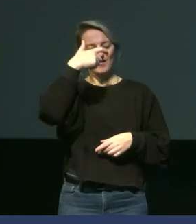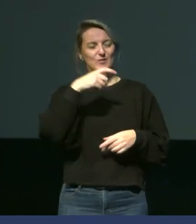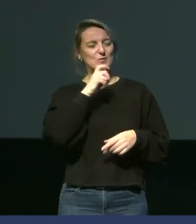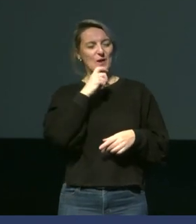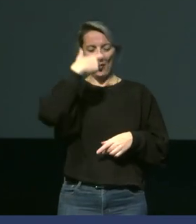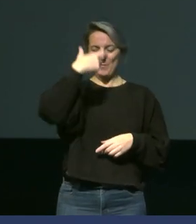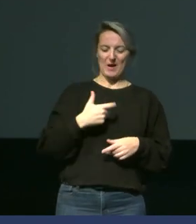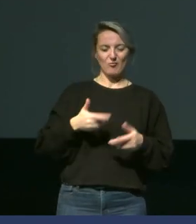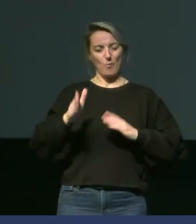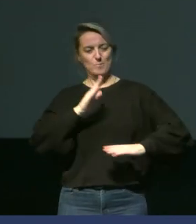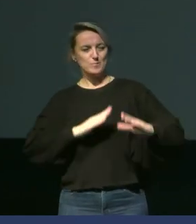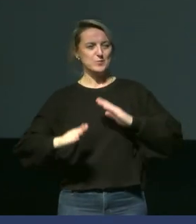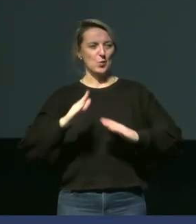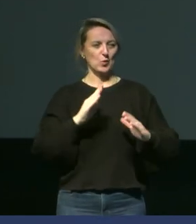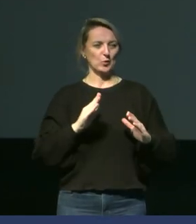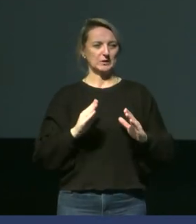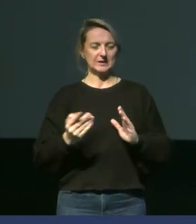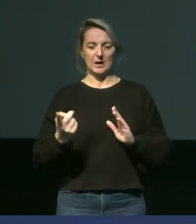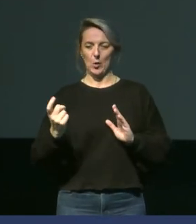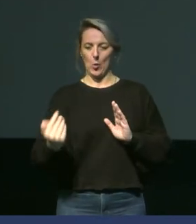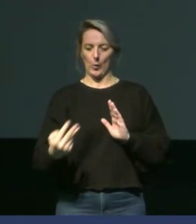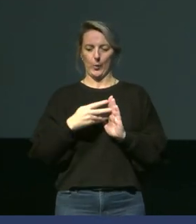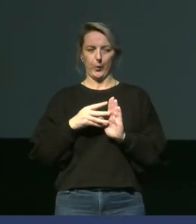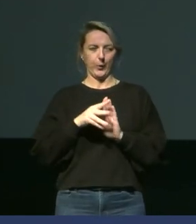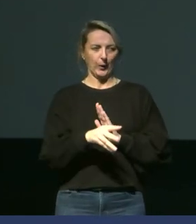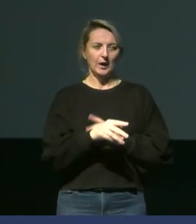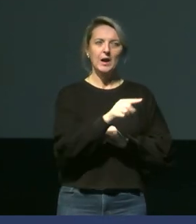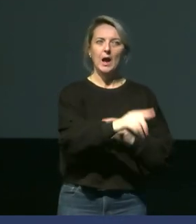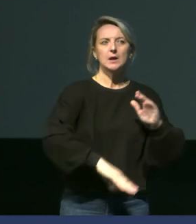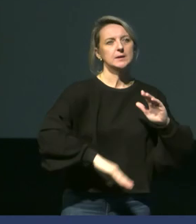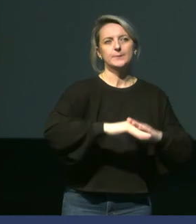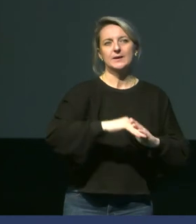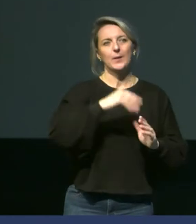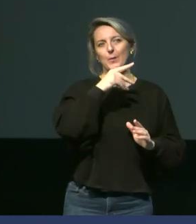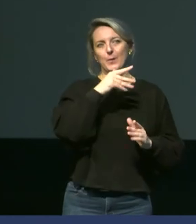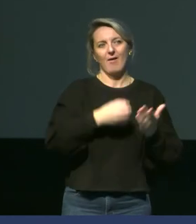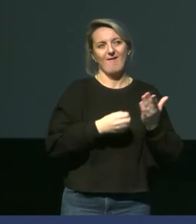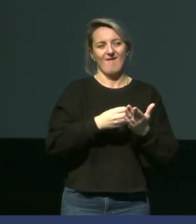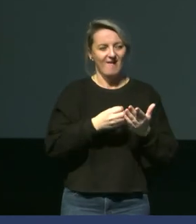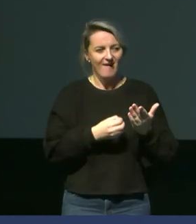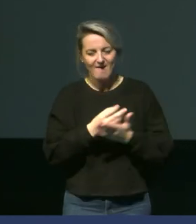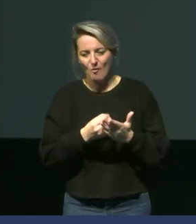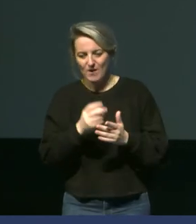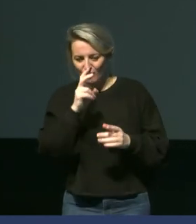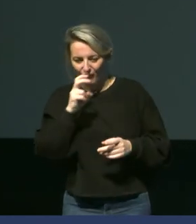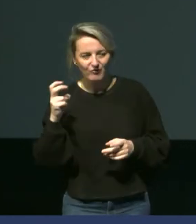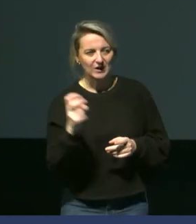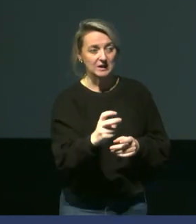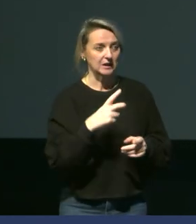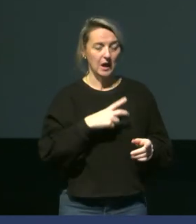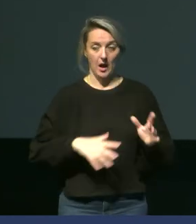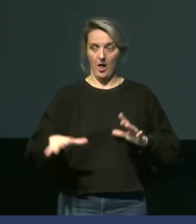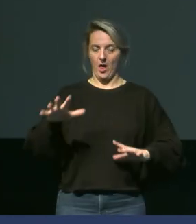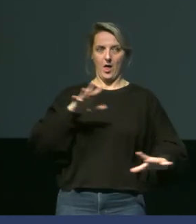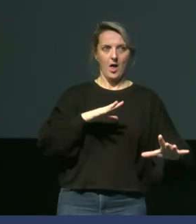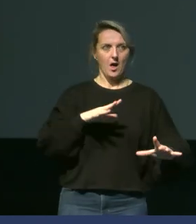Et ici, on est dans une limite.'est-à-dire qu'à ce moment-là, on ne pas aller collecter les données dans ces conditions-là parce que le vent nous fait perdre notre équilibre, parce qu'il